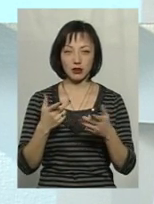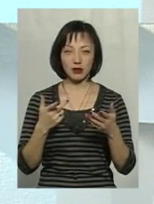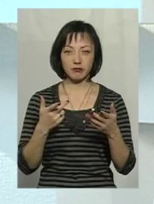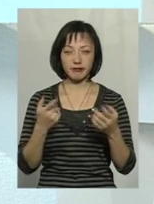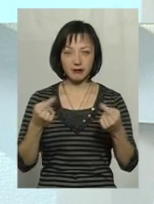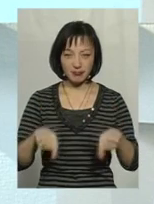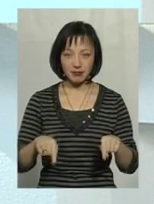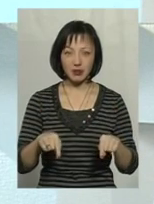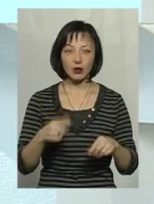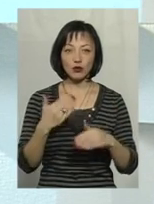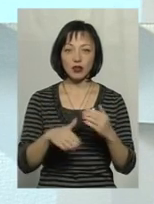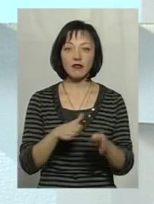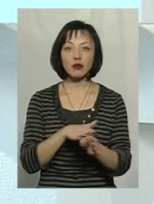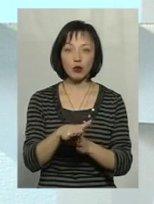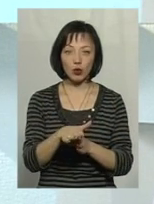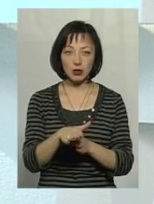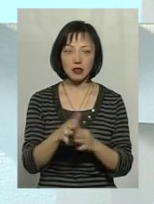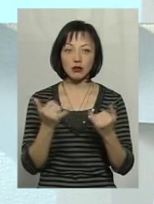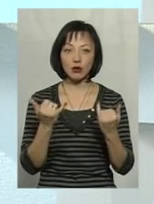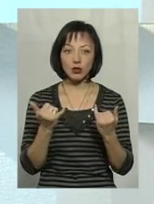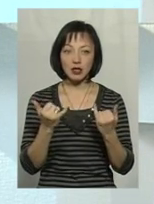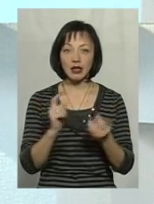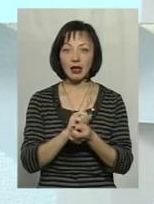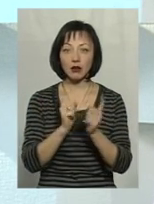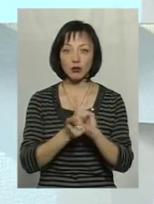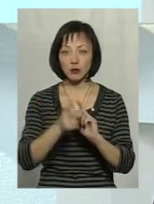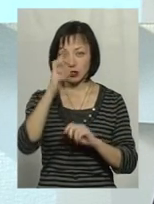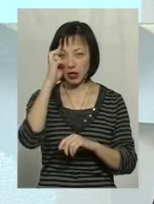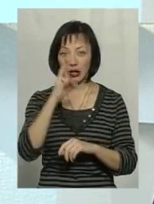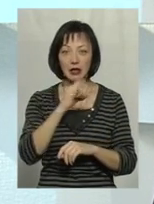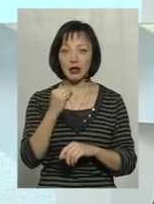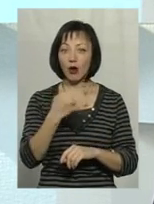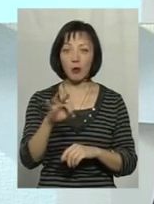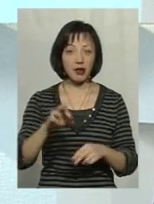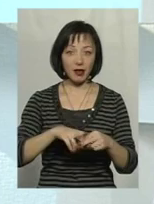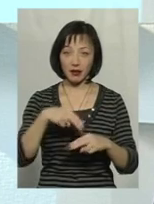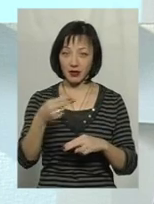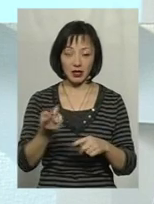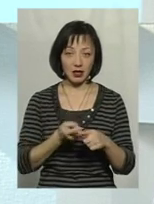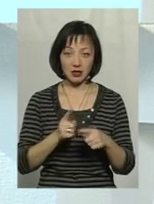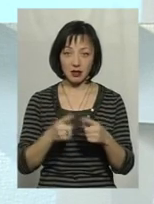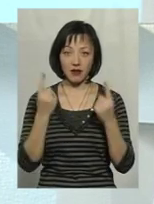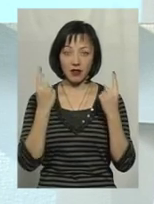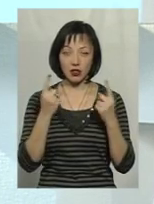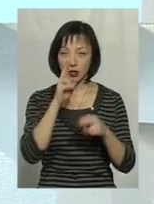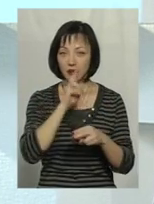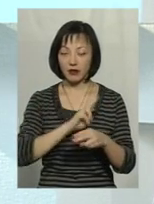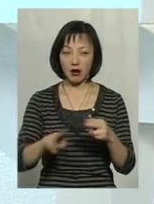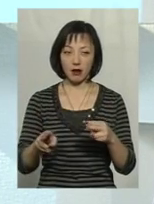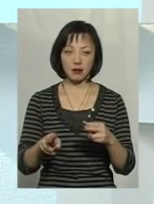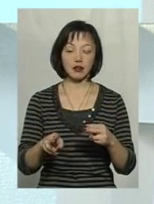там, де вже воно відбулося. Але сьогодні натомість держава ні копійки не вертає цих величезних втрат.